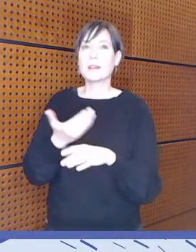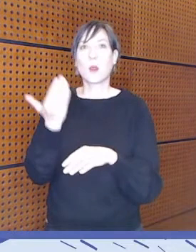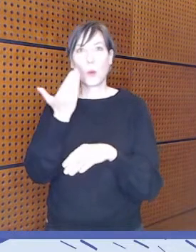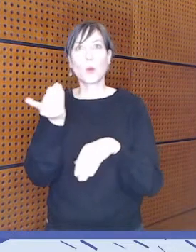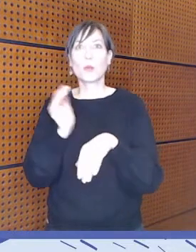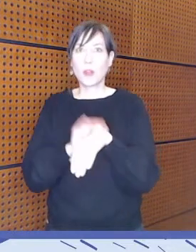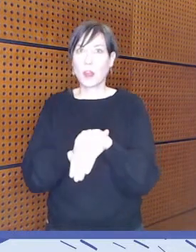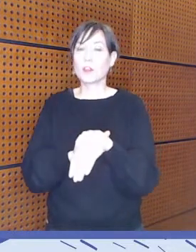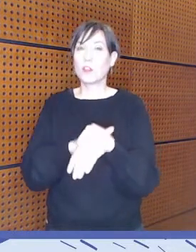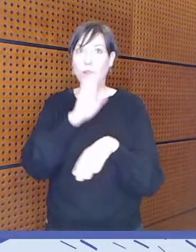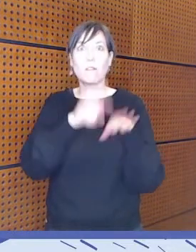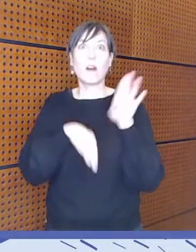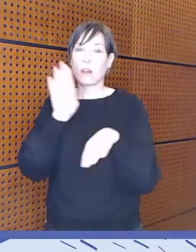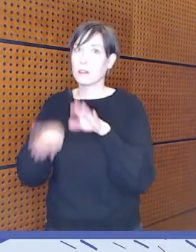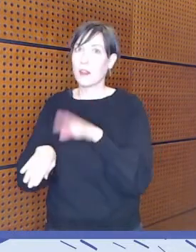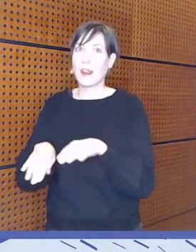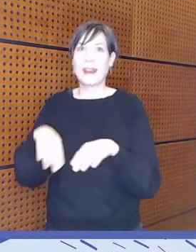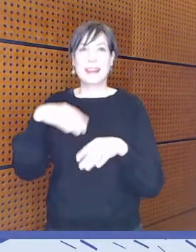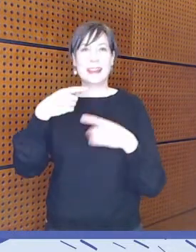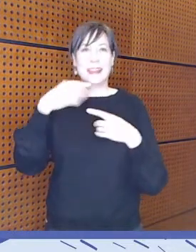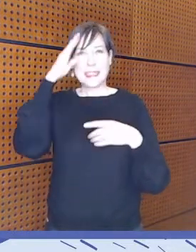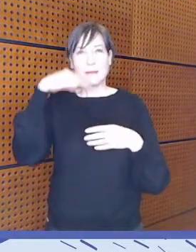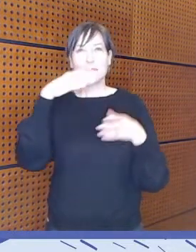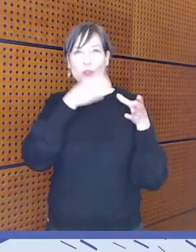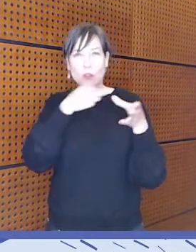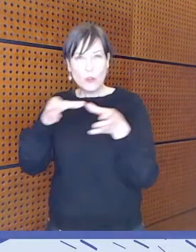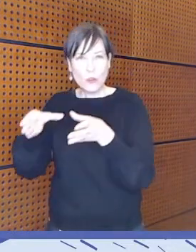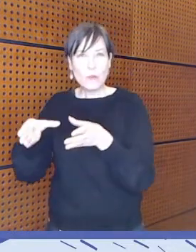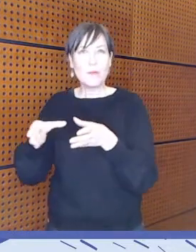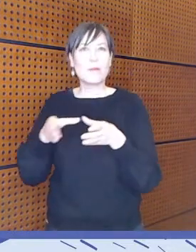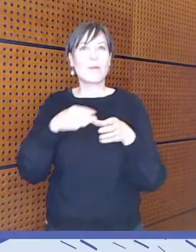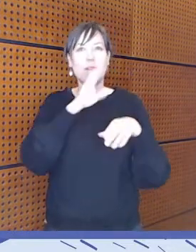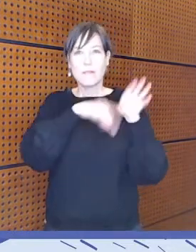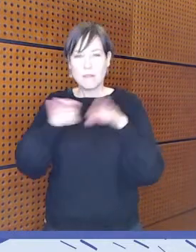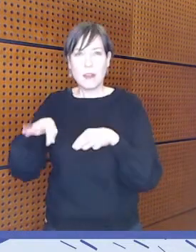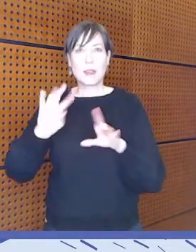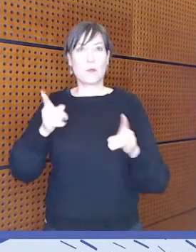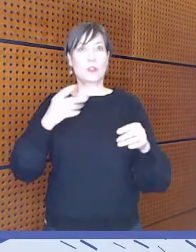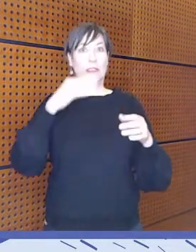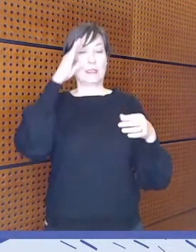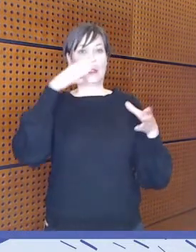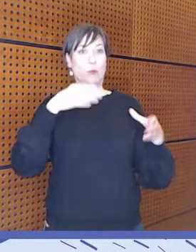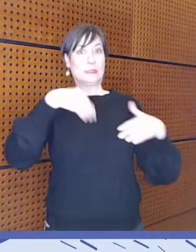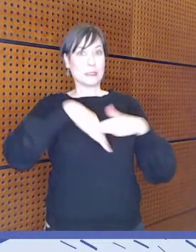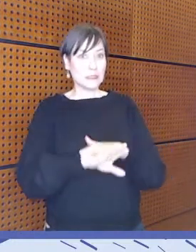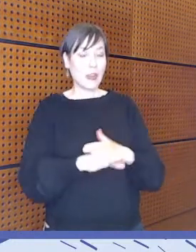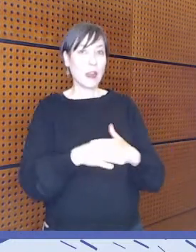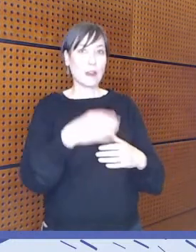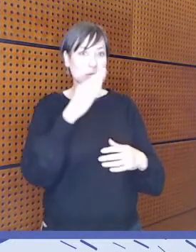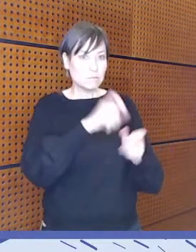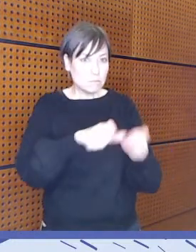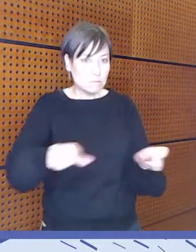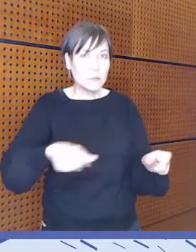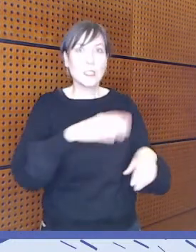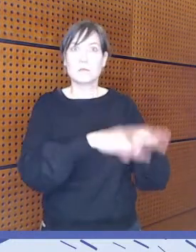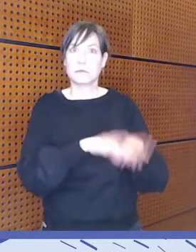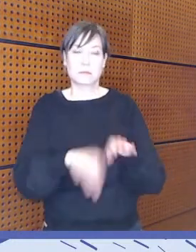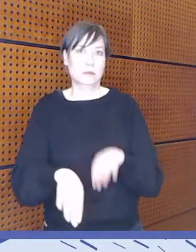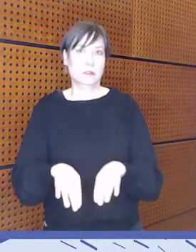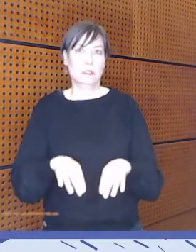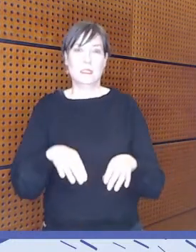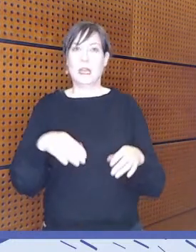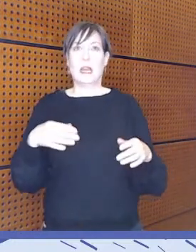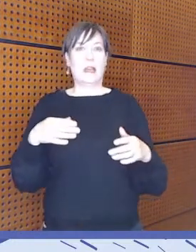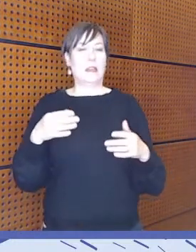tosi paljon eri väestöryhmien kesken ja myös eri väestöryhmien sisällä, että mitään sellaista yksilteistä on ihan mahdoton oikeastaan sanoa.